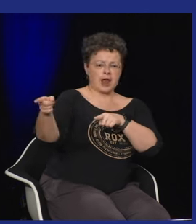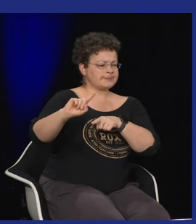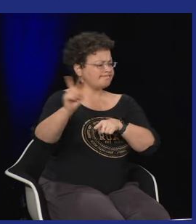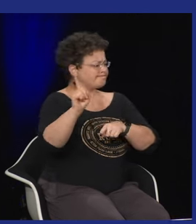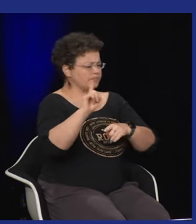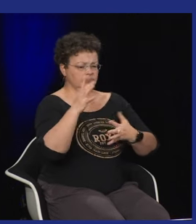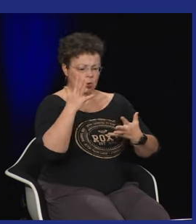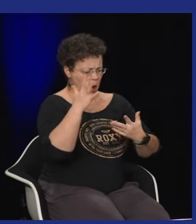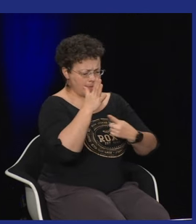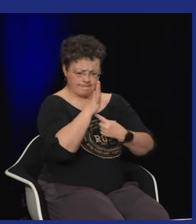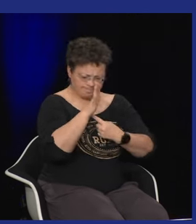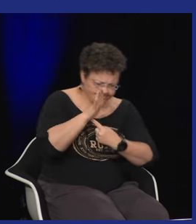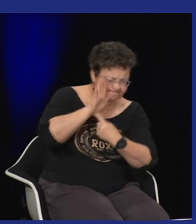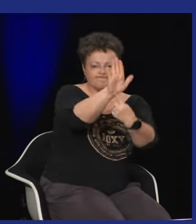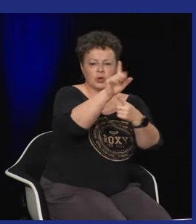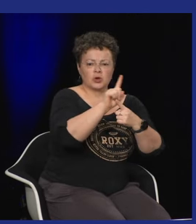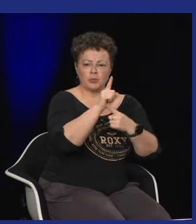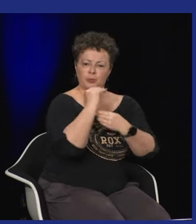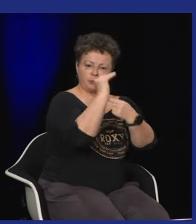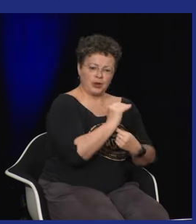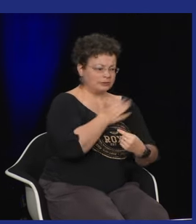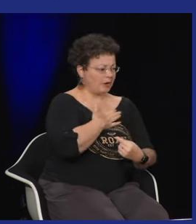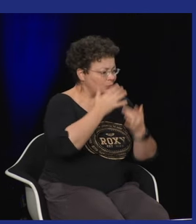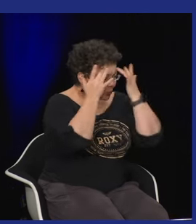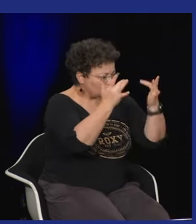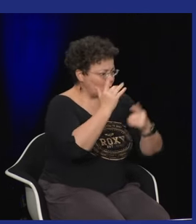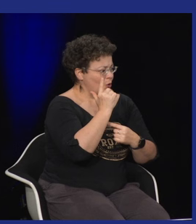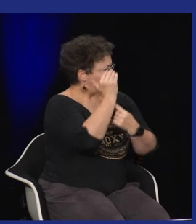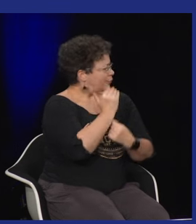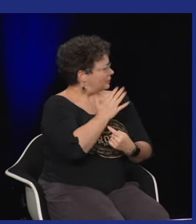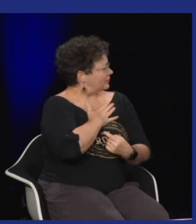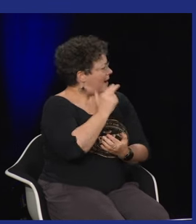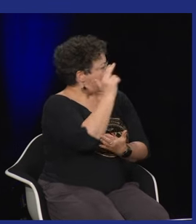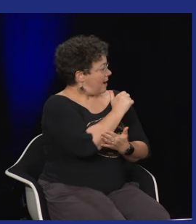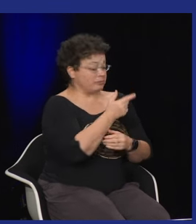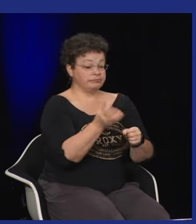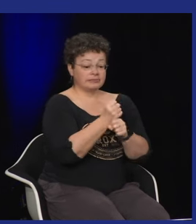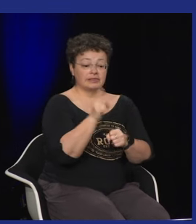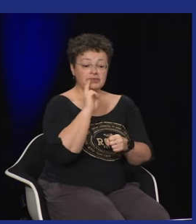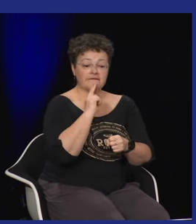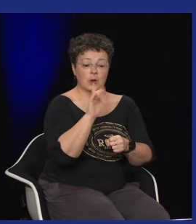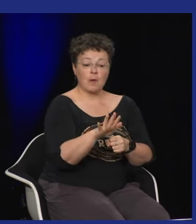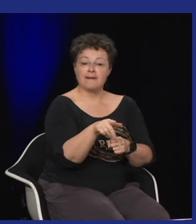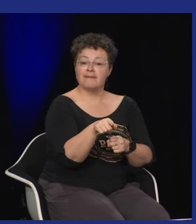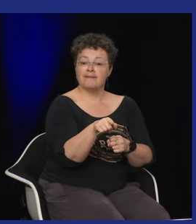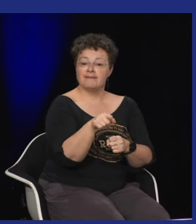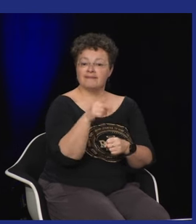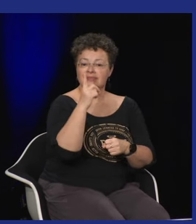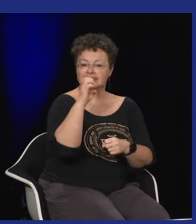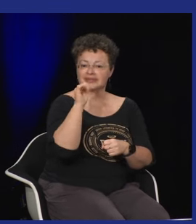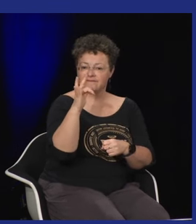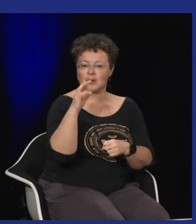était très tentée par le modèle européen qui voulait diffuser l'oralisme et qui et donc du coup les sourds ont essayé effectivement de